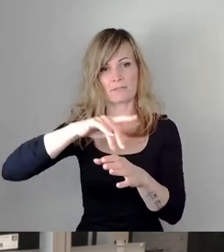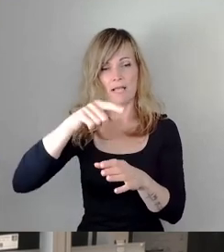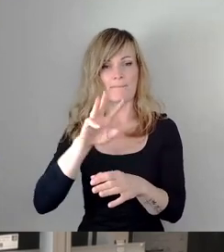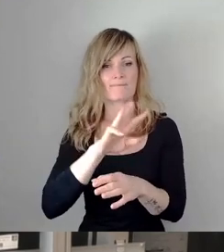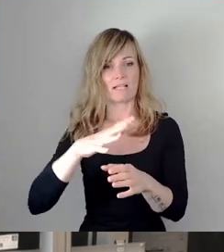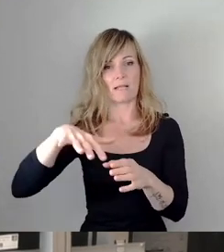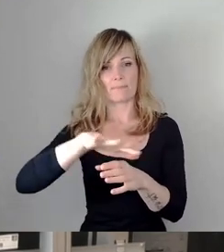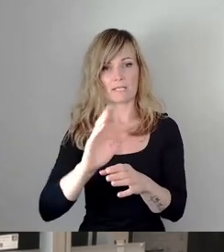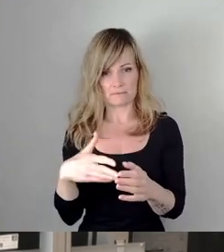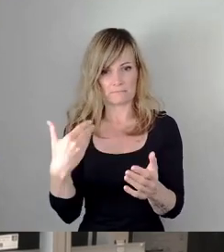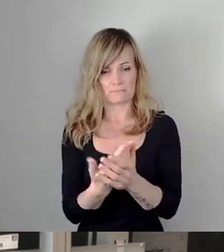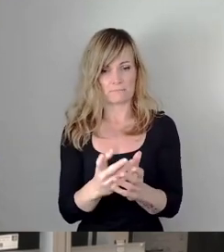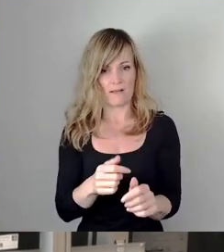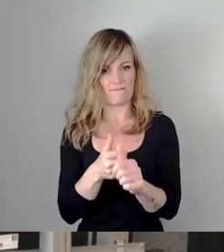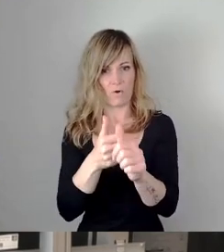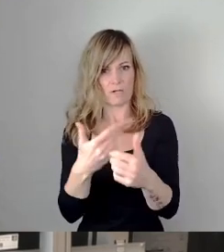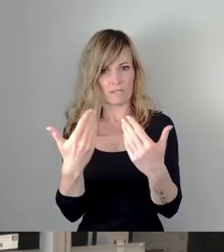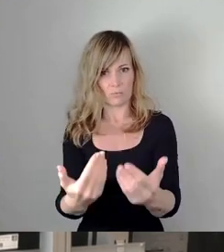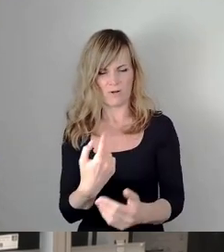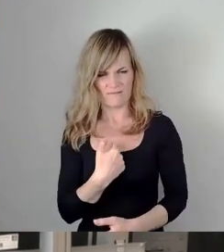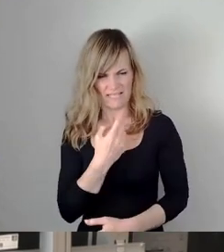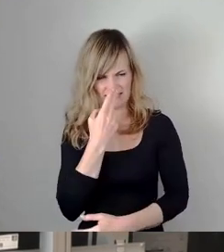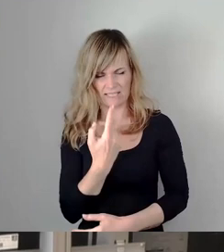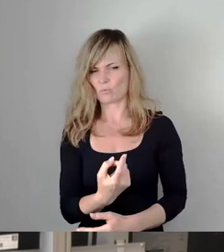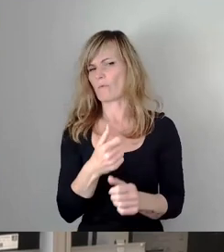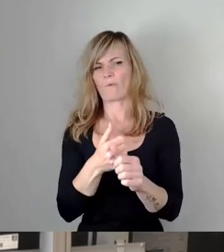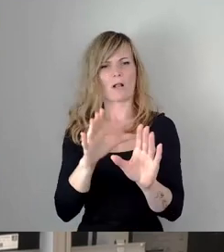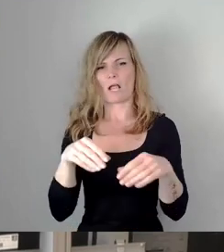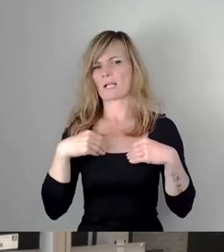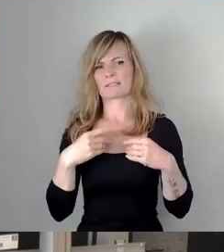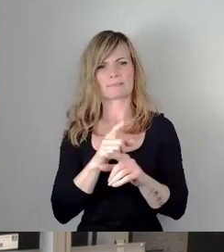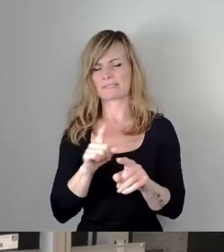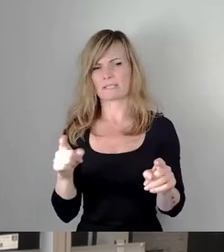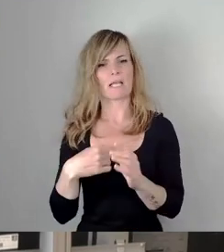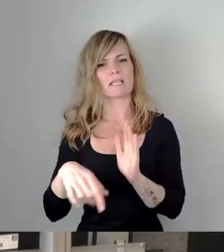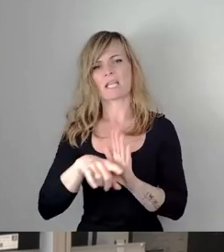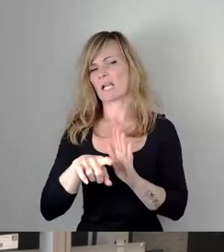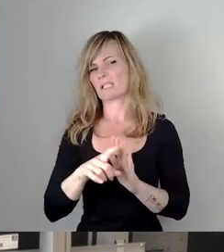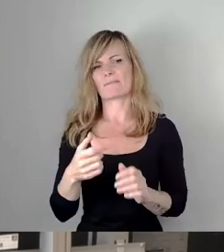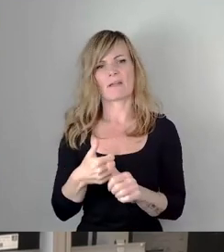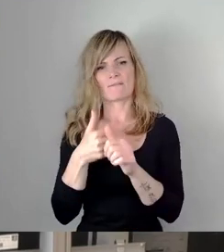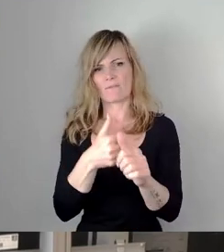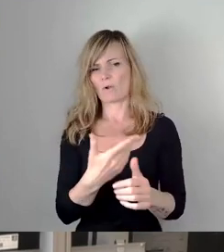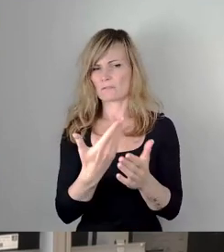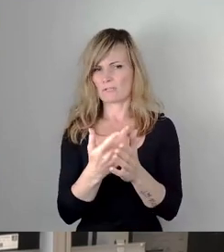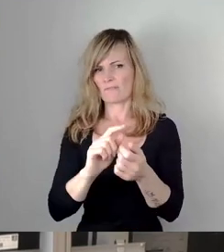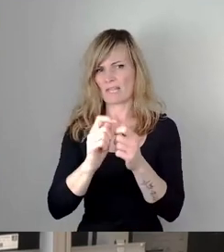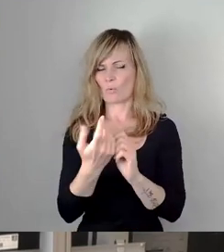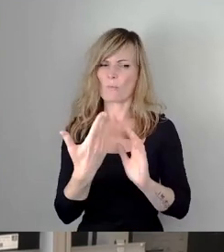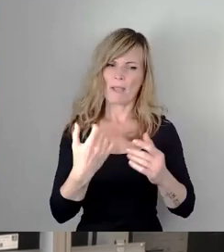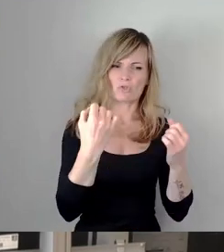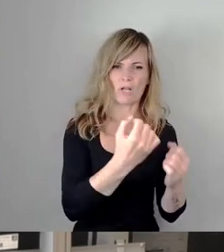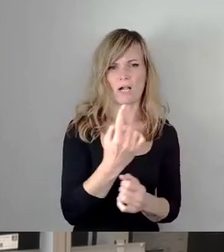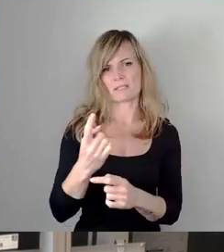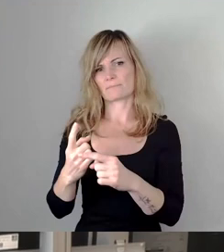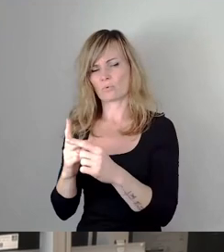sind diese Folgen nicht hinnehmbar. Die negativen Auswirkungen dieser Änderungen werden sich weitaus stärker bemerkbar machen als die positiven. Insgesamt